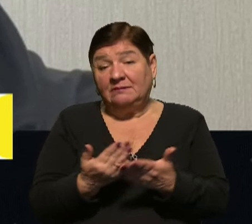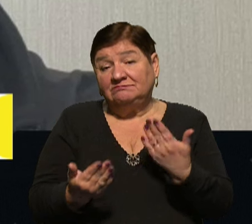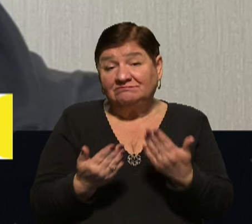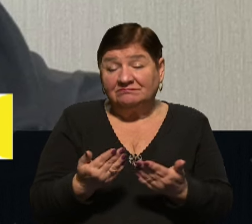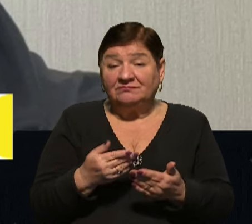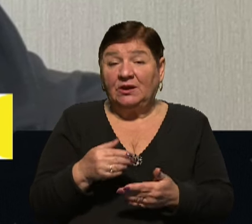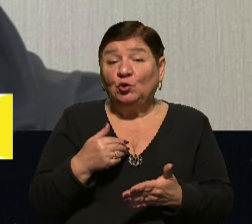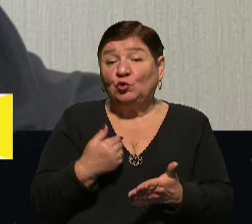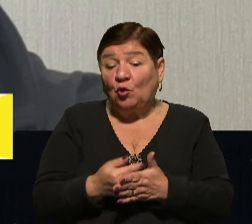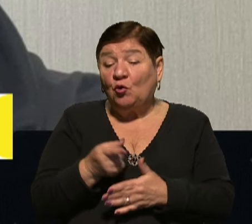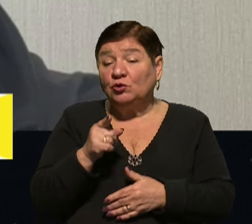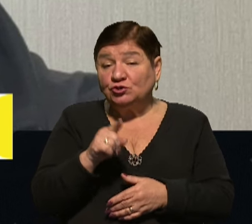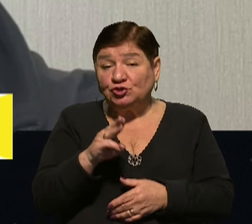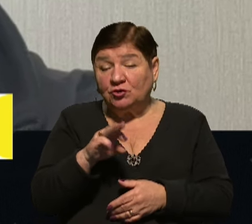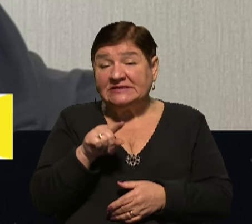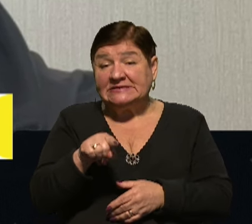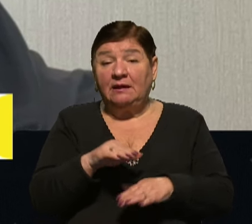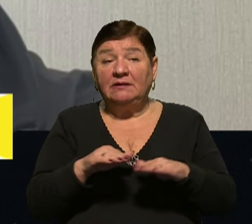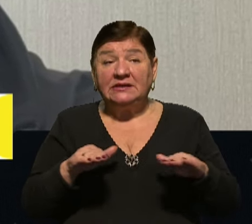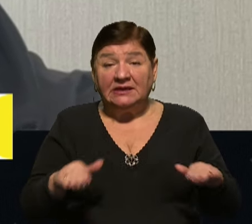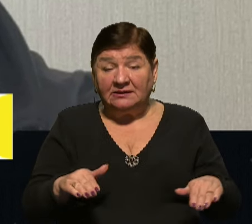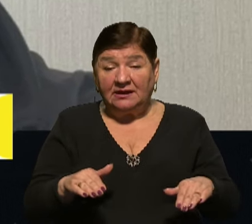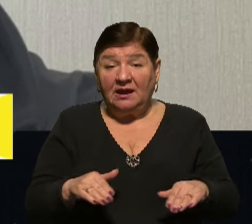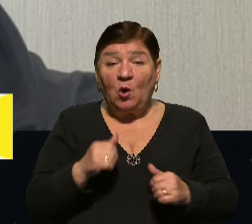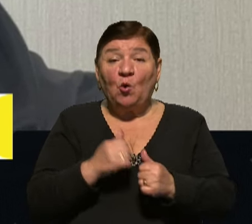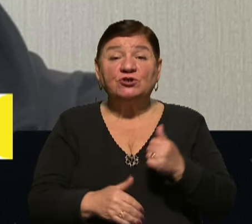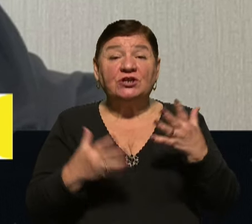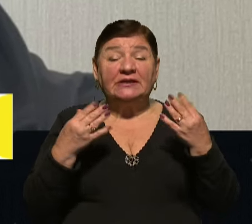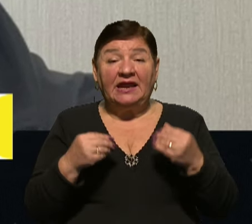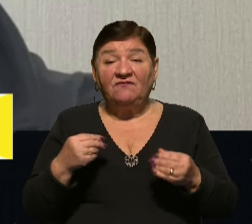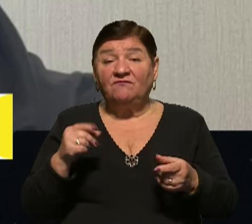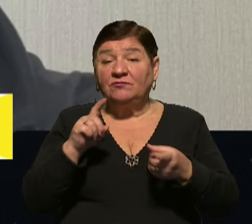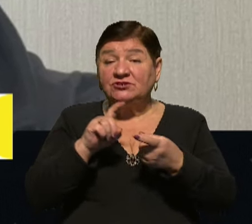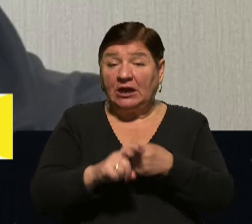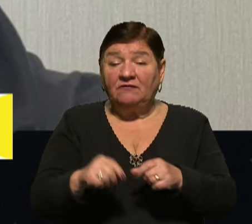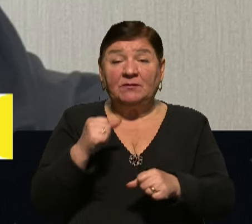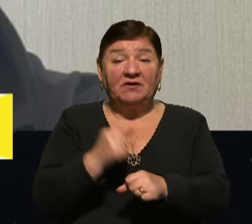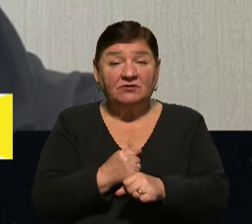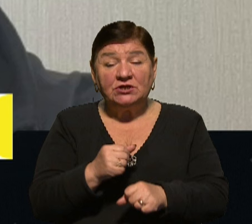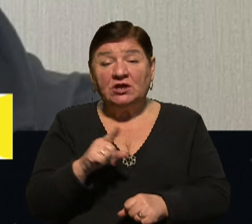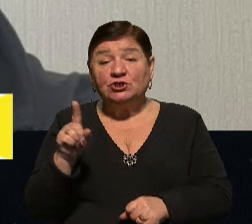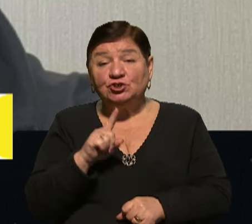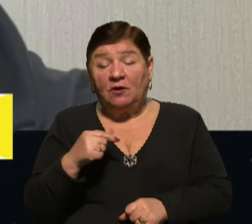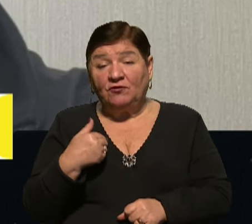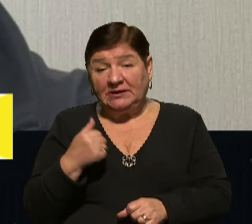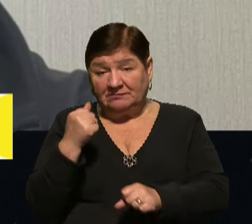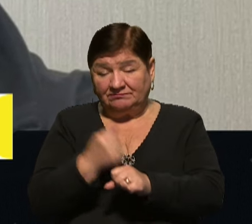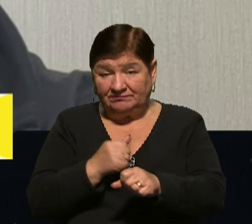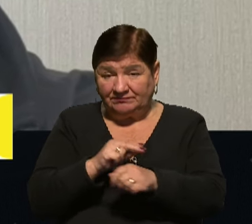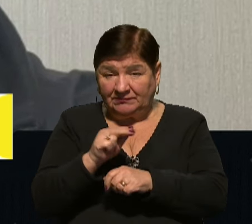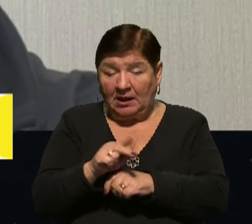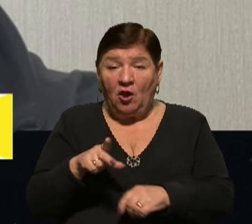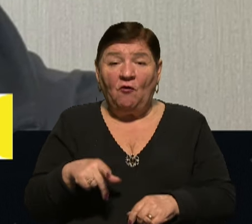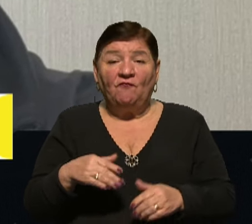звичайно, до того, що ці діти сумлінно кожен день вмикаються і відпрацьовують те, що вони мають відпрацювати в